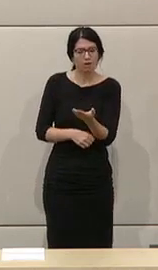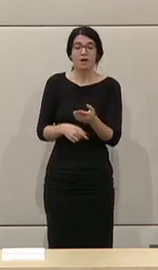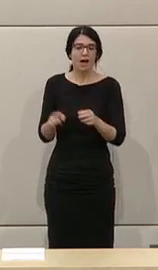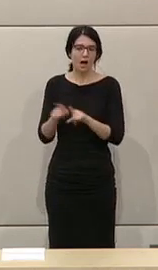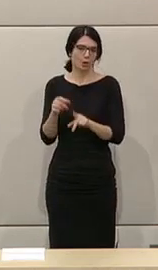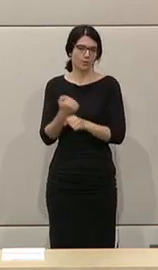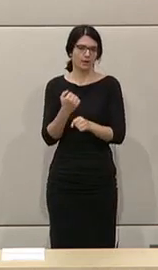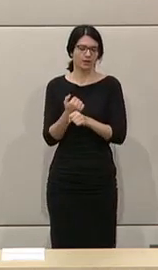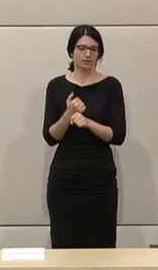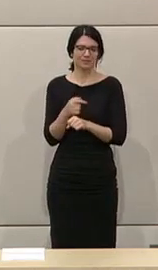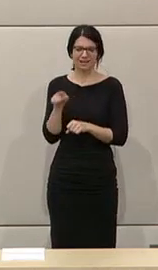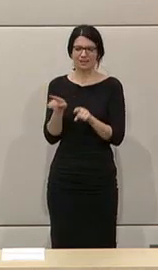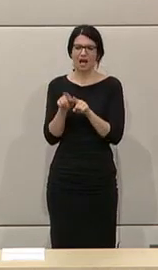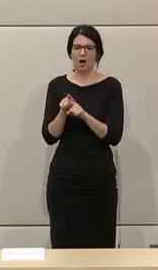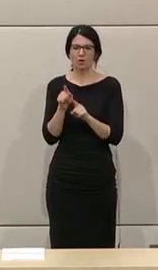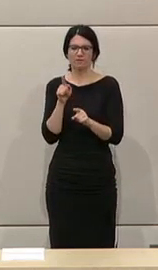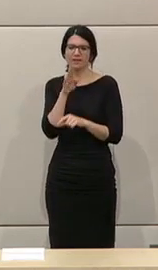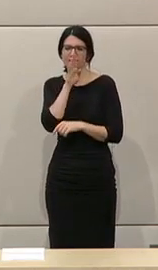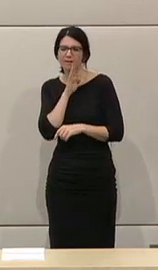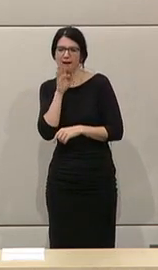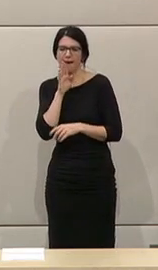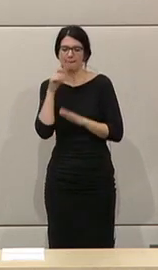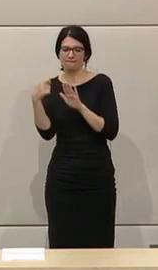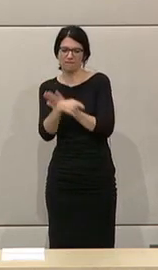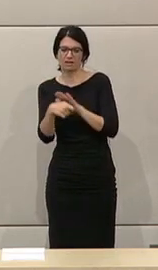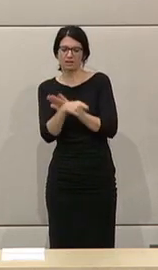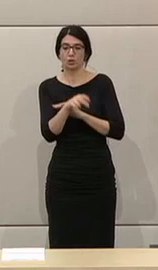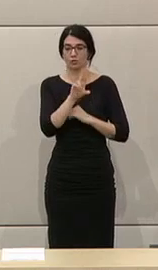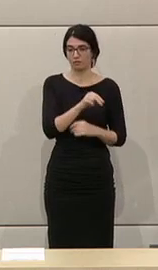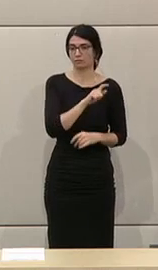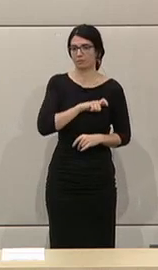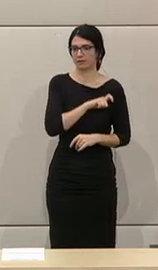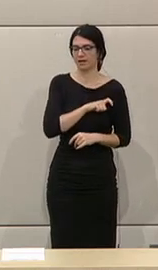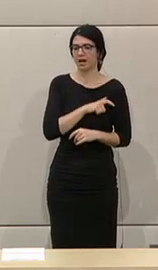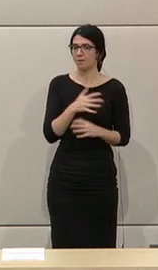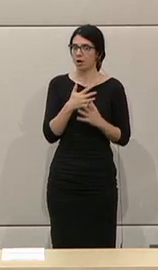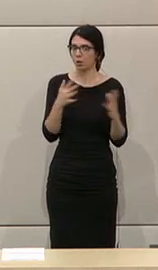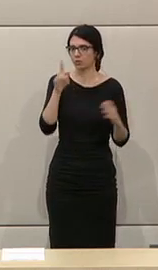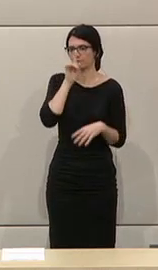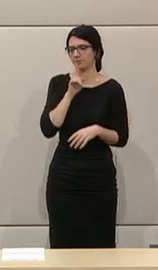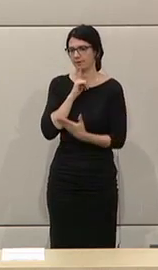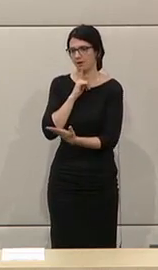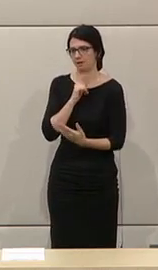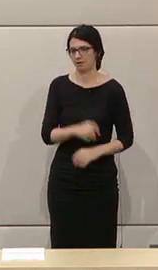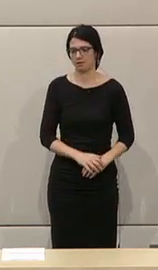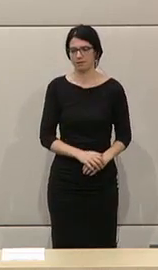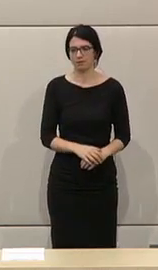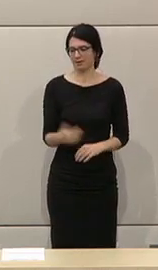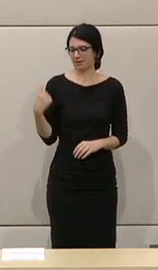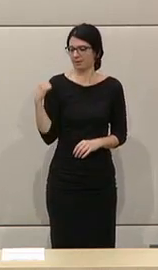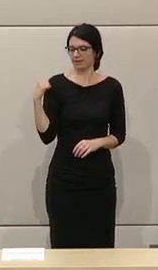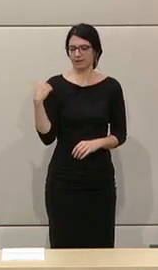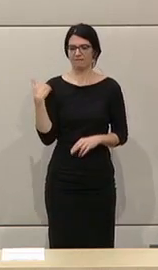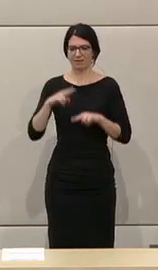das sehr wohl tun. Das ist auch verdeckte Finanzierung von Parteien in Wirklichkeit. Und zwar in einem ganz großen Ausmaß. Gestern zum Beispiel in St.